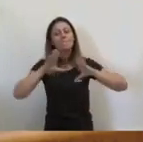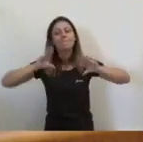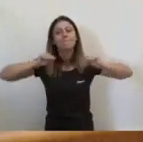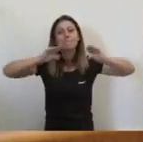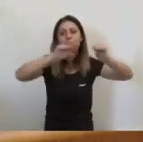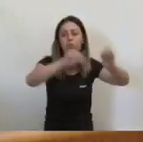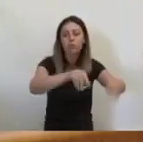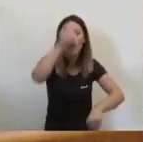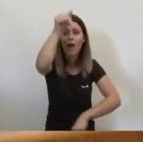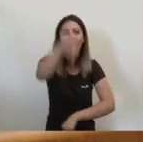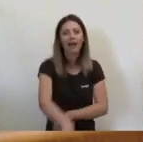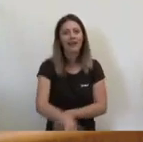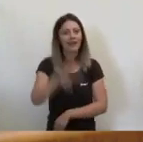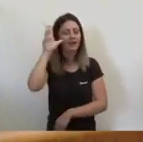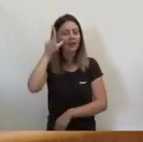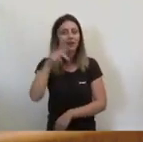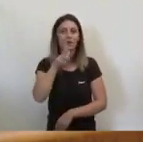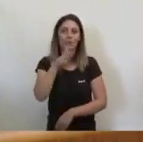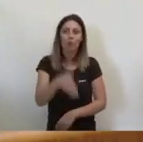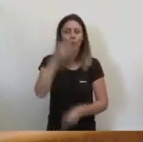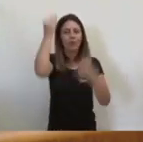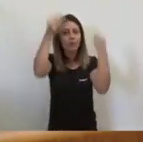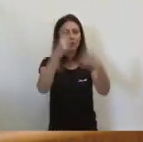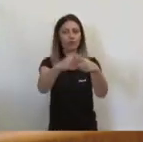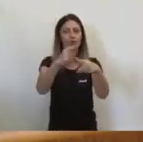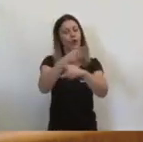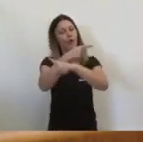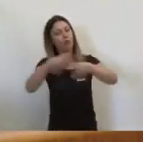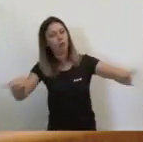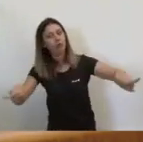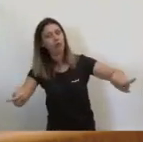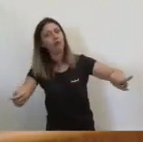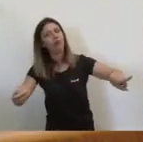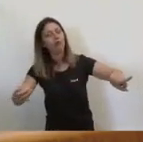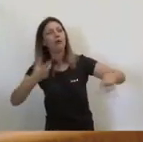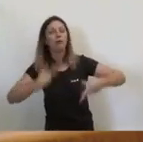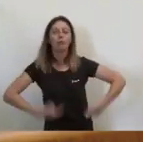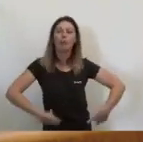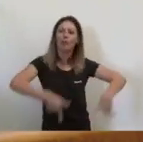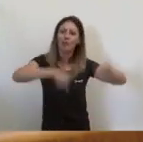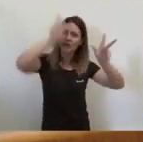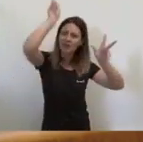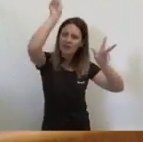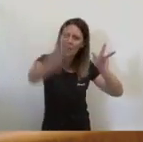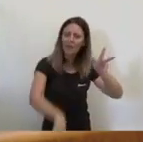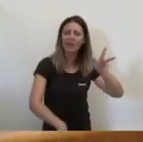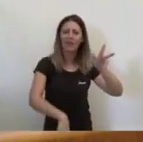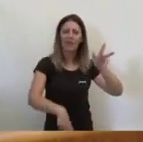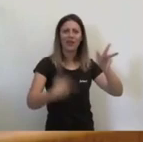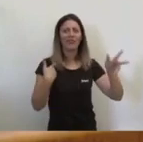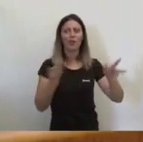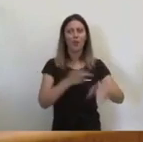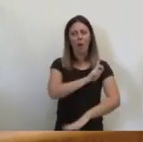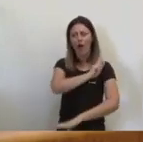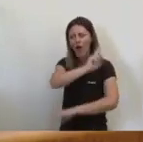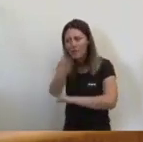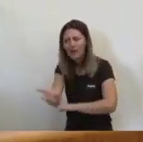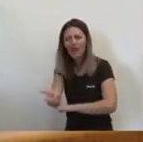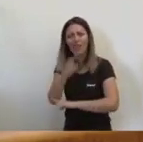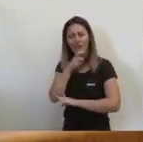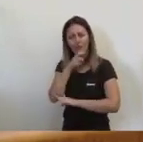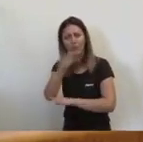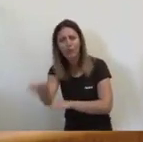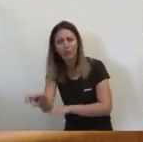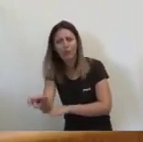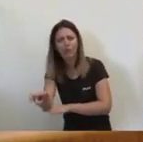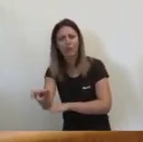nostra ciutat per la seva orientació sexual, que es permeten el luxe d'ahir, d'enviar-nos amenaces i improperis